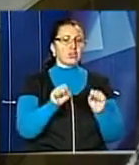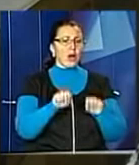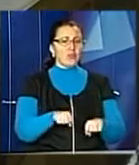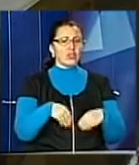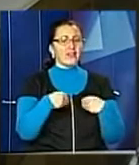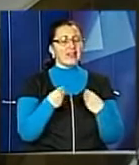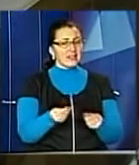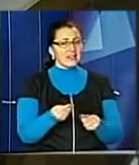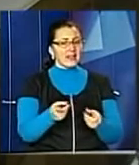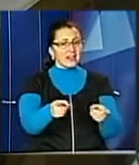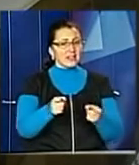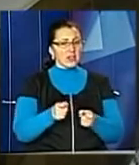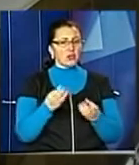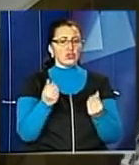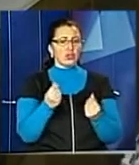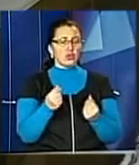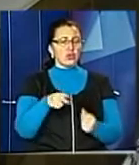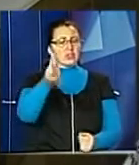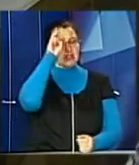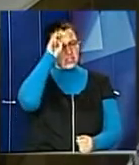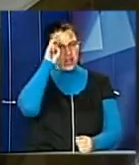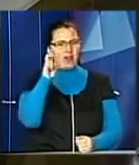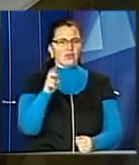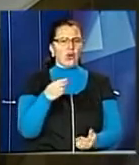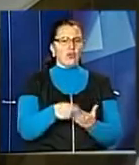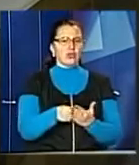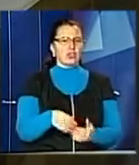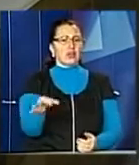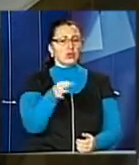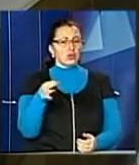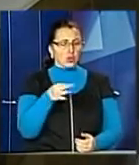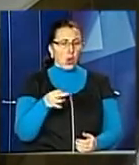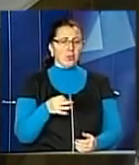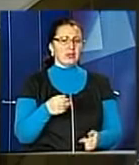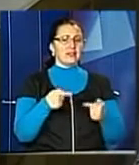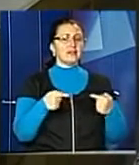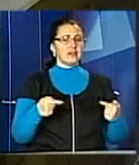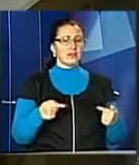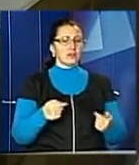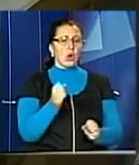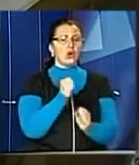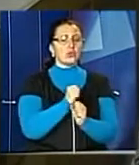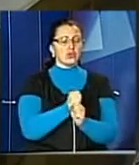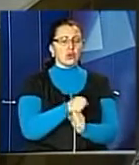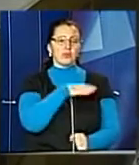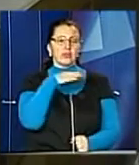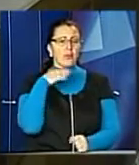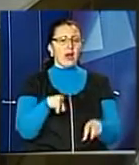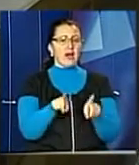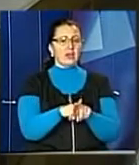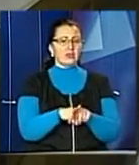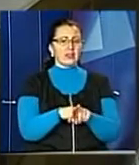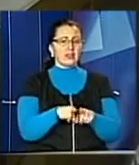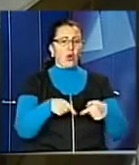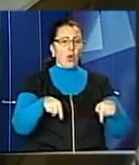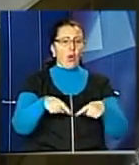залучити кошти з області, з державного бюджету, відповідно до того фонду, який це проводить. Зроблено багато таких об